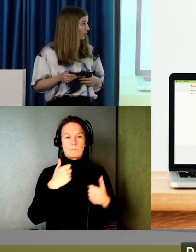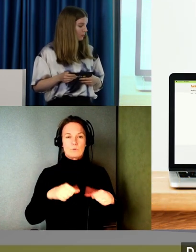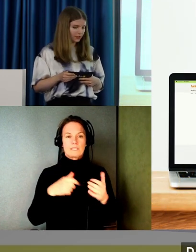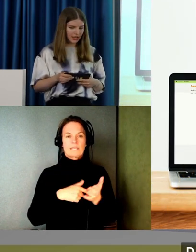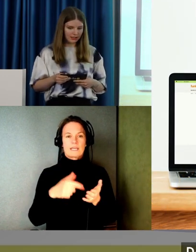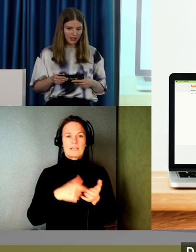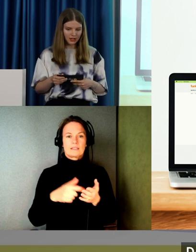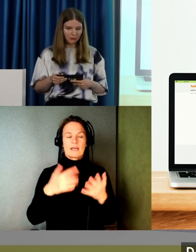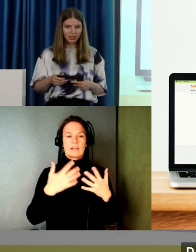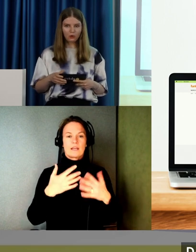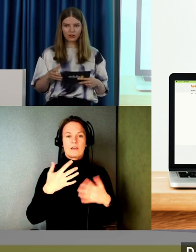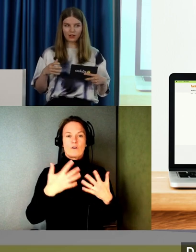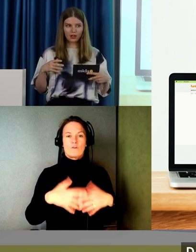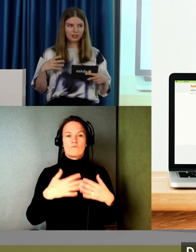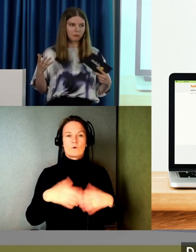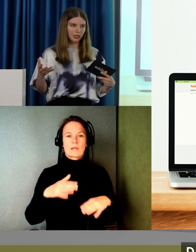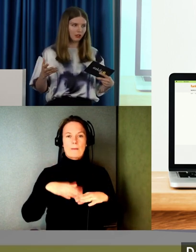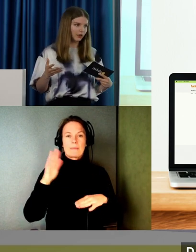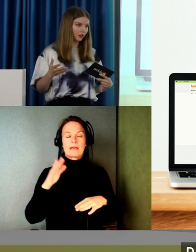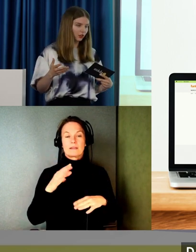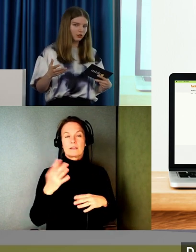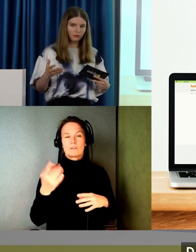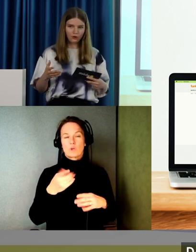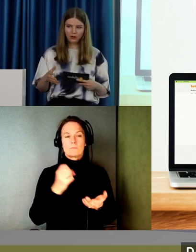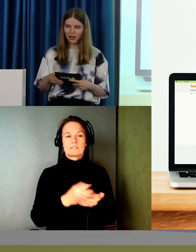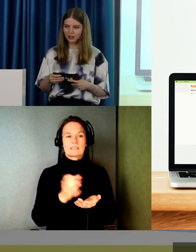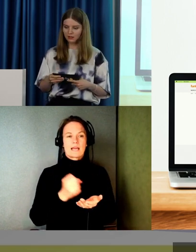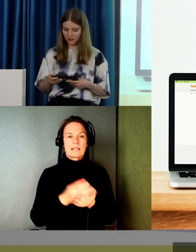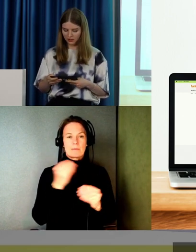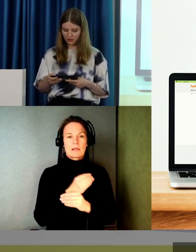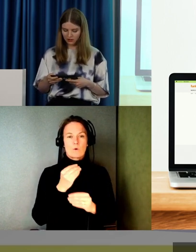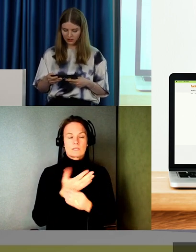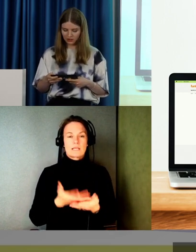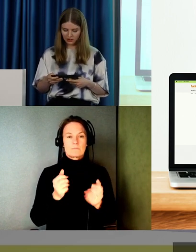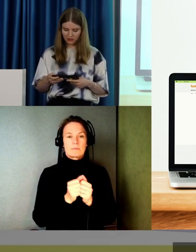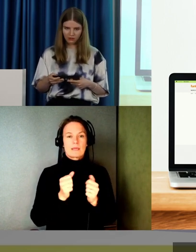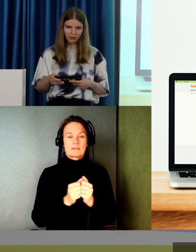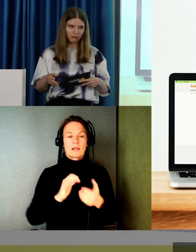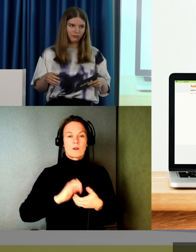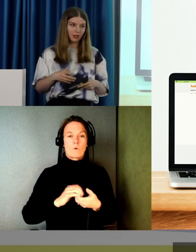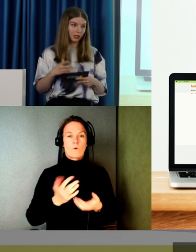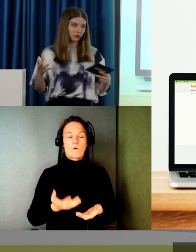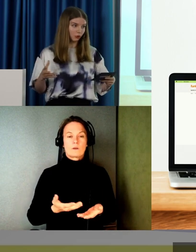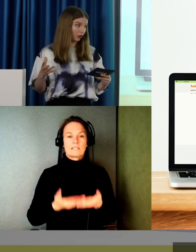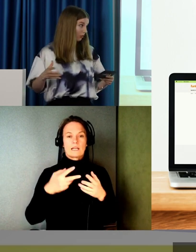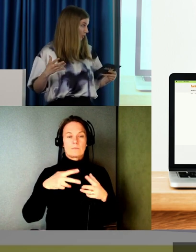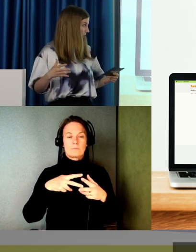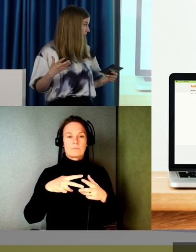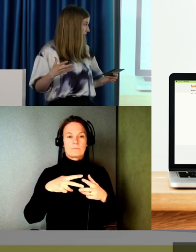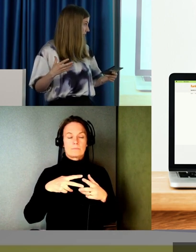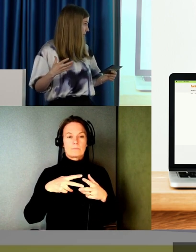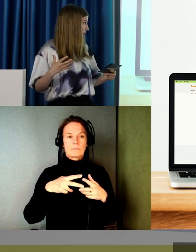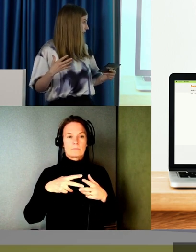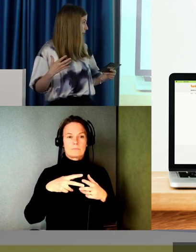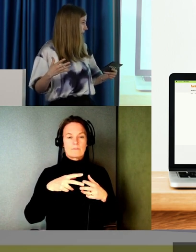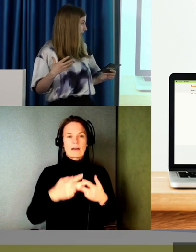De säljer pedagogiska hjälpmedel och verktyg. För att fler människor ska